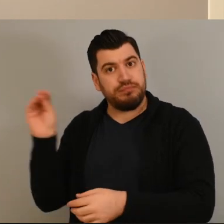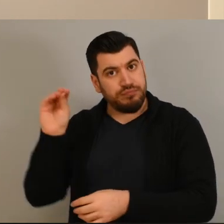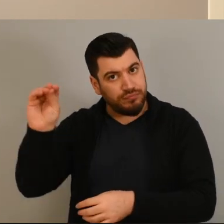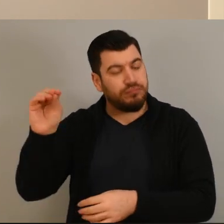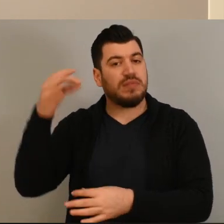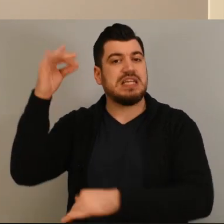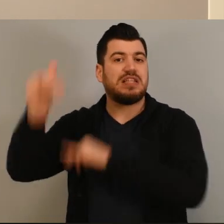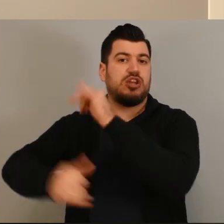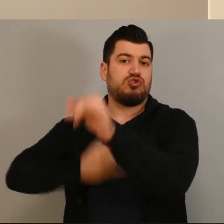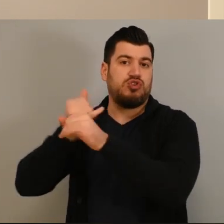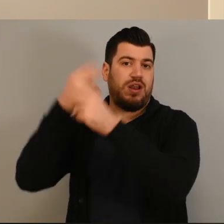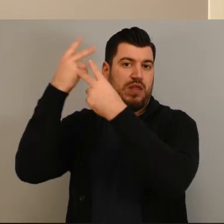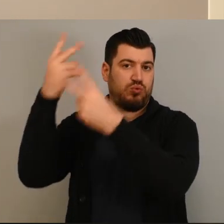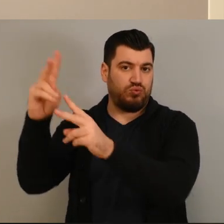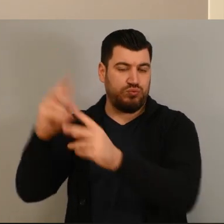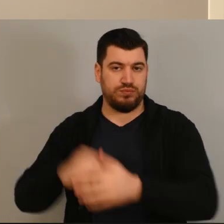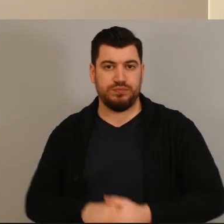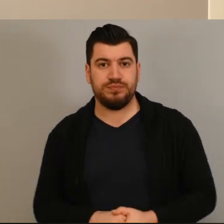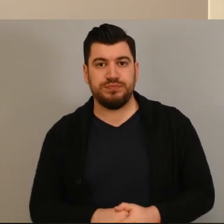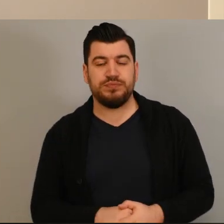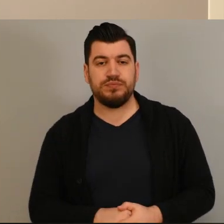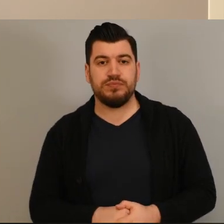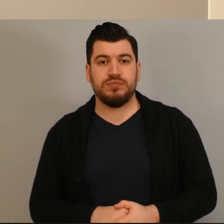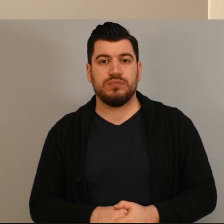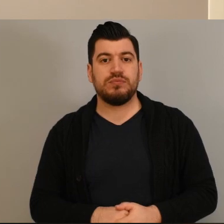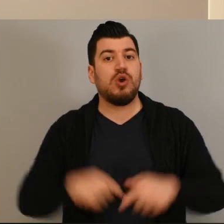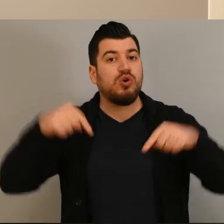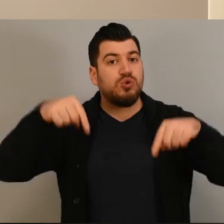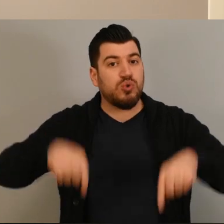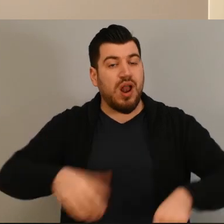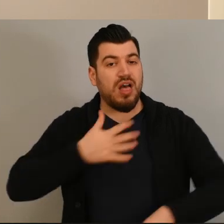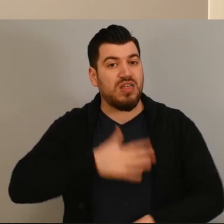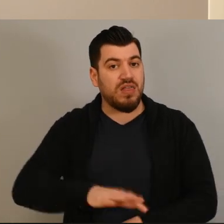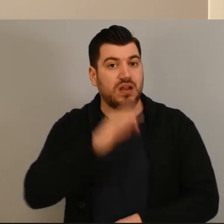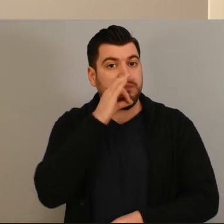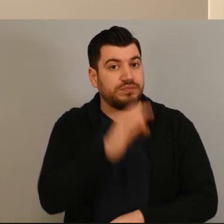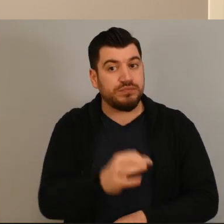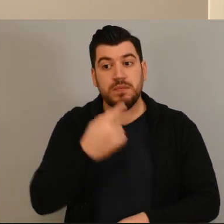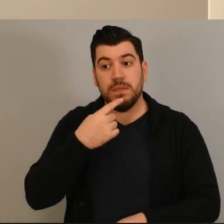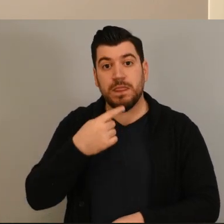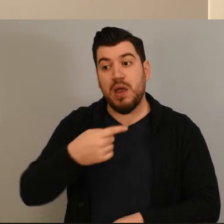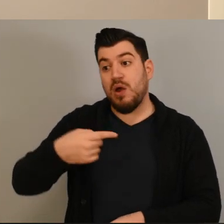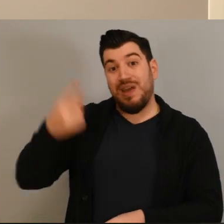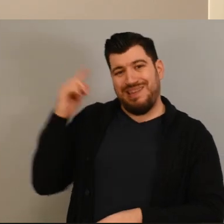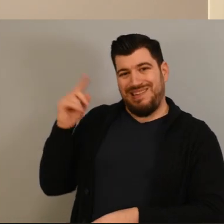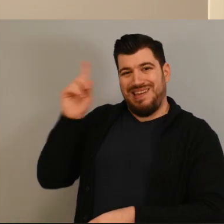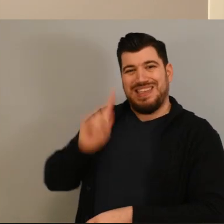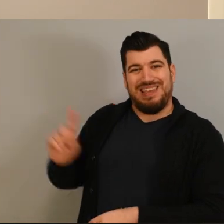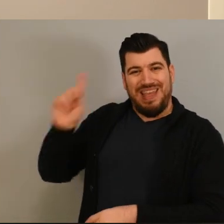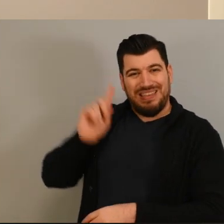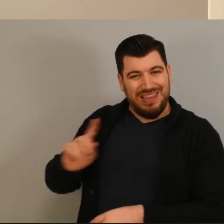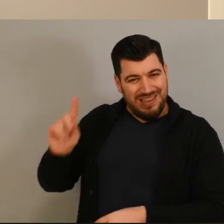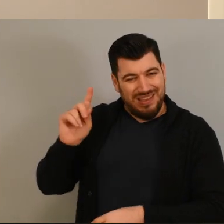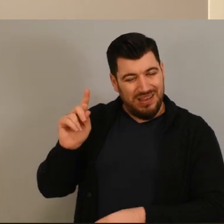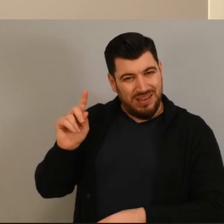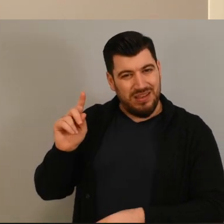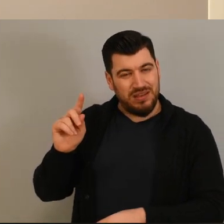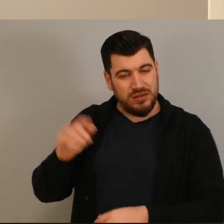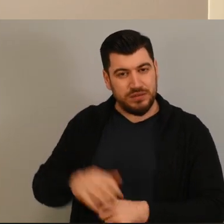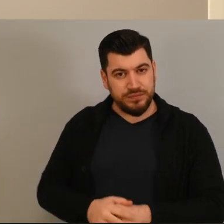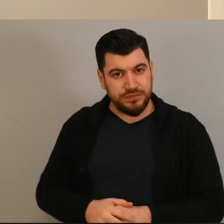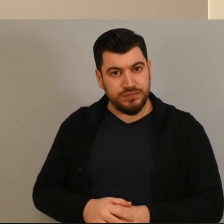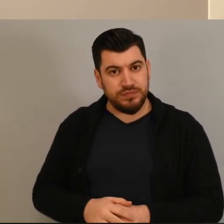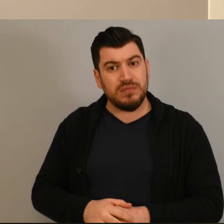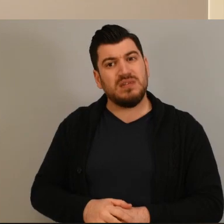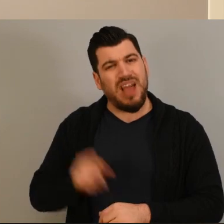αναρτημένο εκεί. Τώρα να πούμε ότι την περασμένη Κυριακή